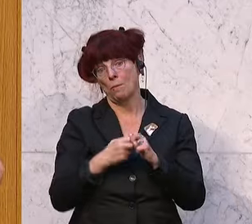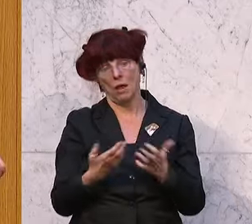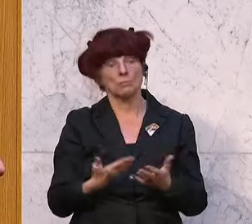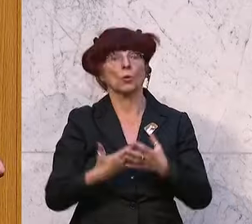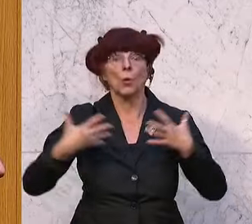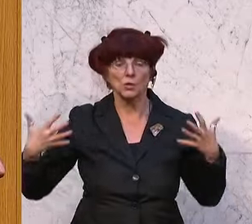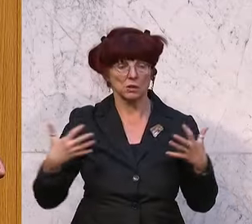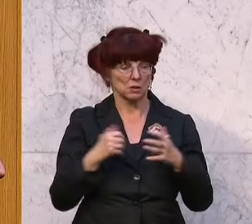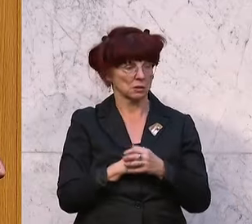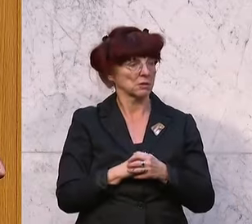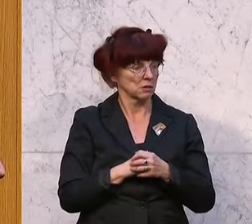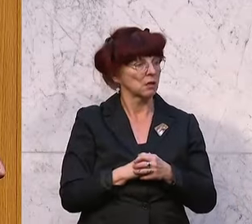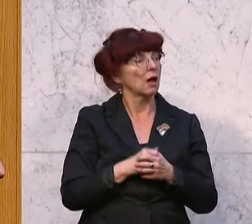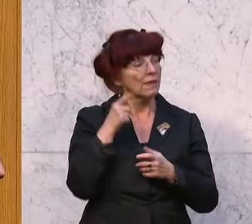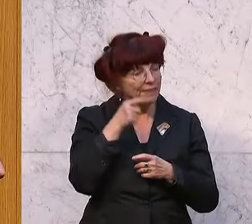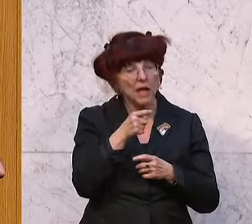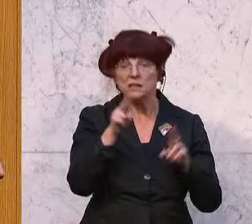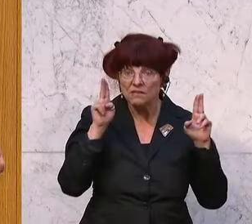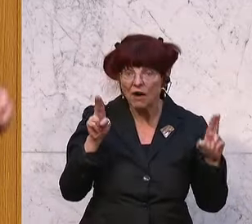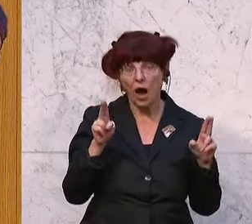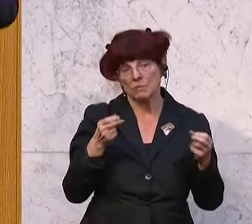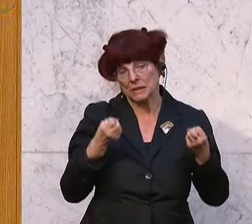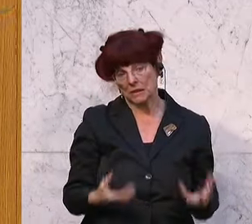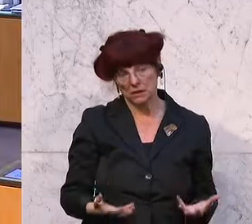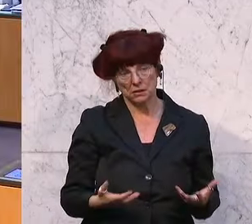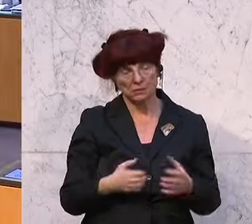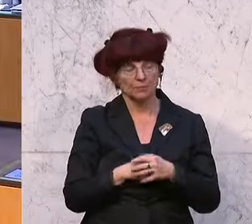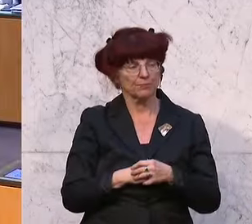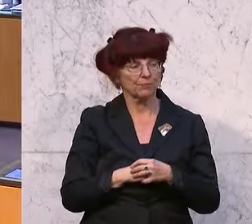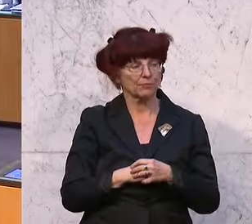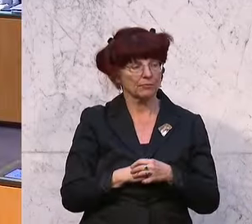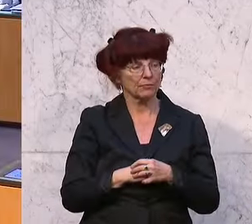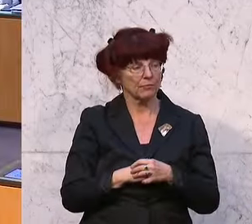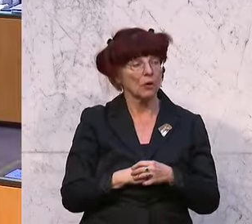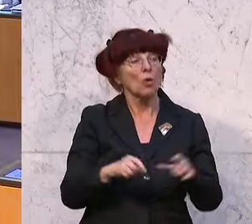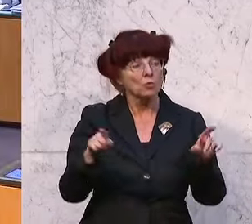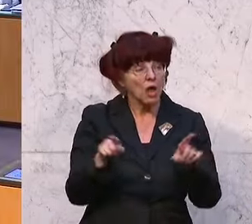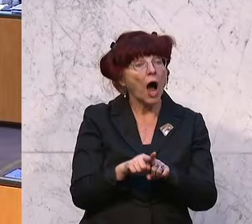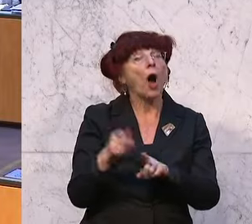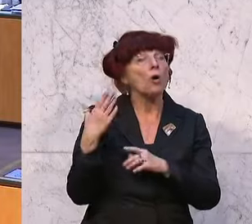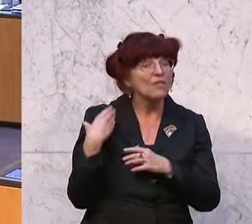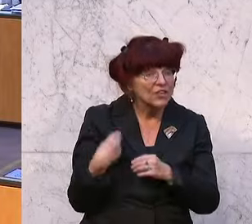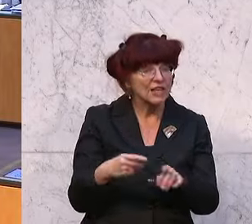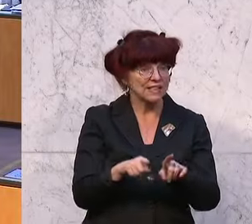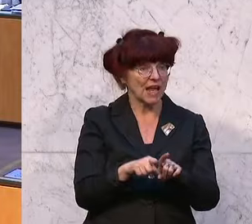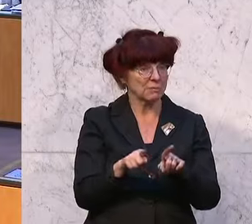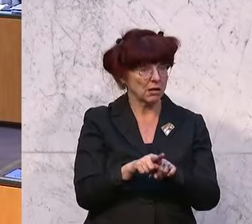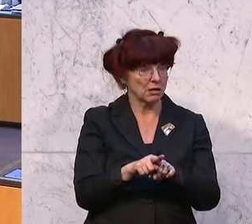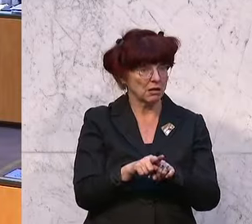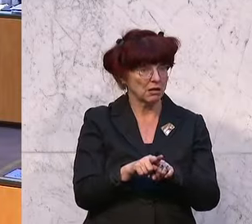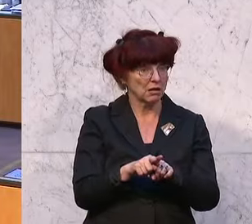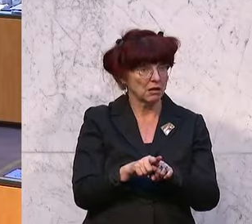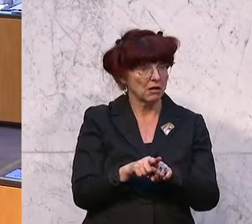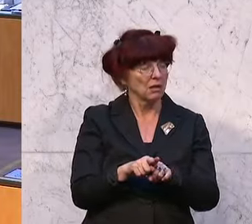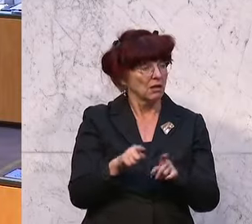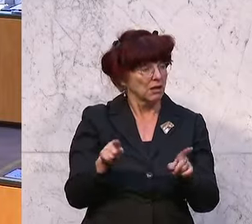hineingebracht haben. Das ist doch der Punkt. Im Übrigen auch wieder. Im Übrigen auch wieder mit dem Segen der